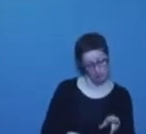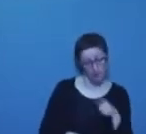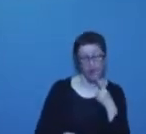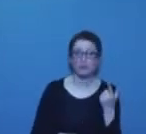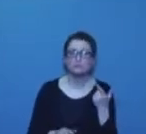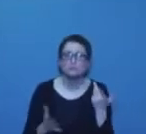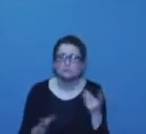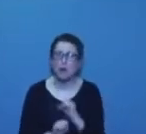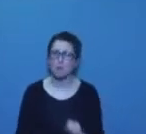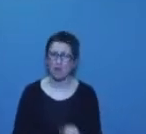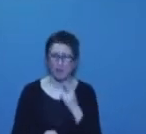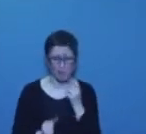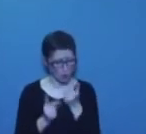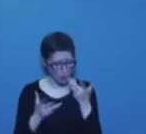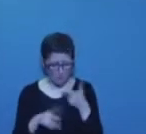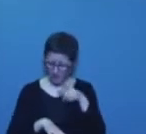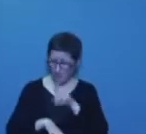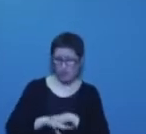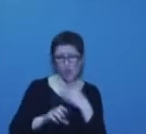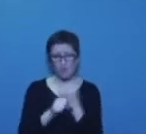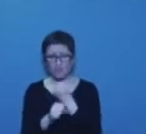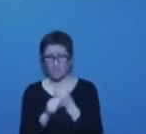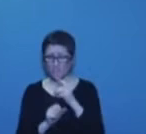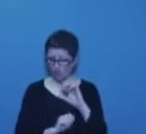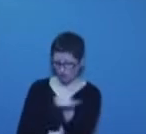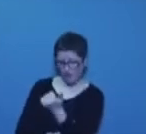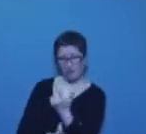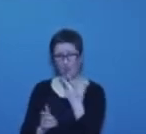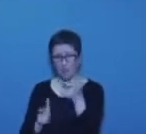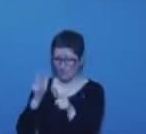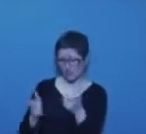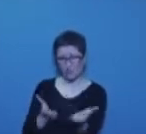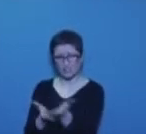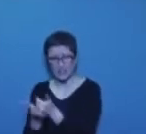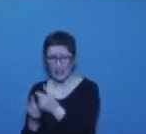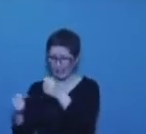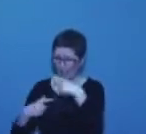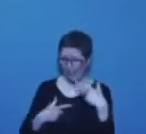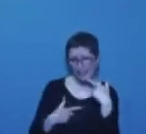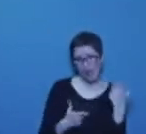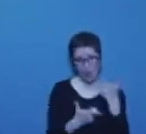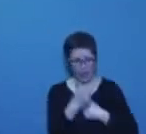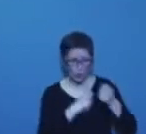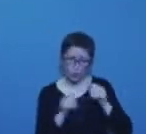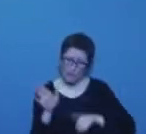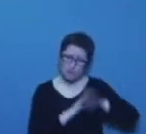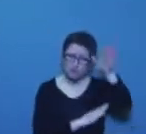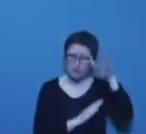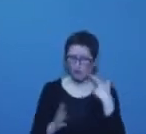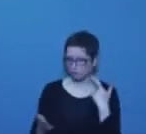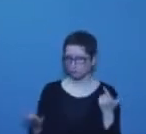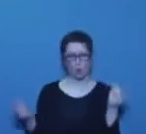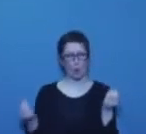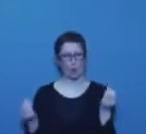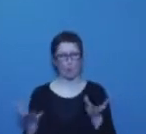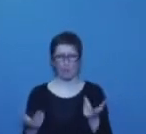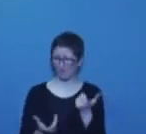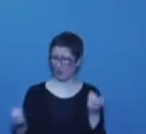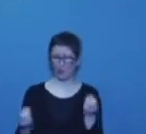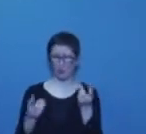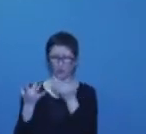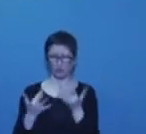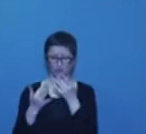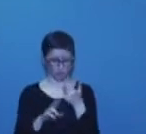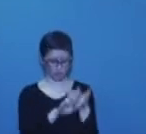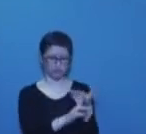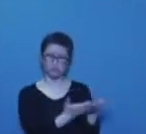quand on compte le nombre d'heures travaillées par salarié comme un indice de prospérité de l'économie ? C'est de la folie ! Je lui ai dit, ben